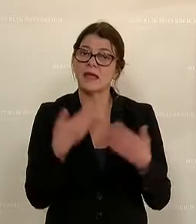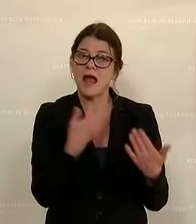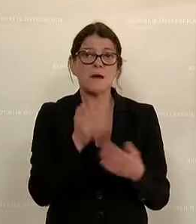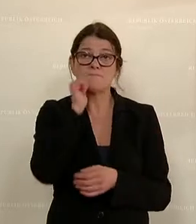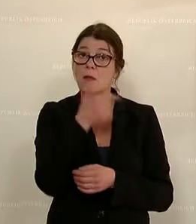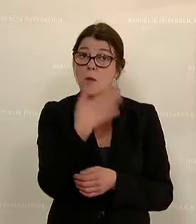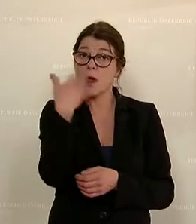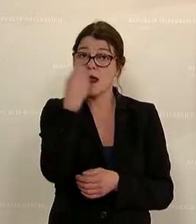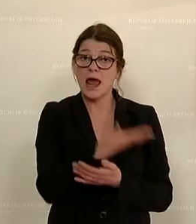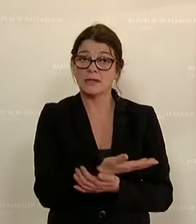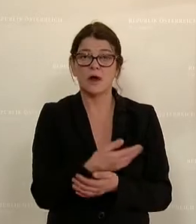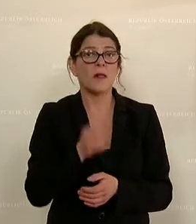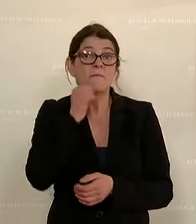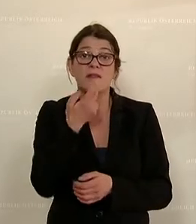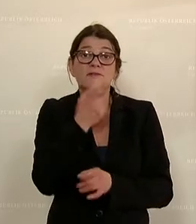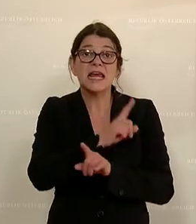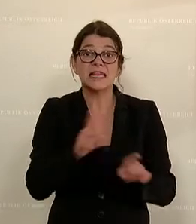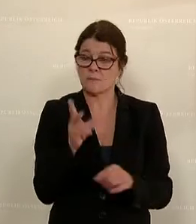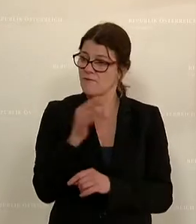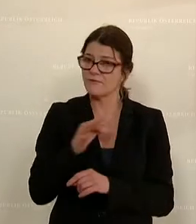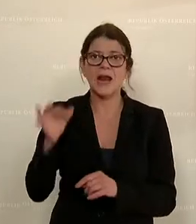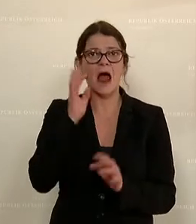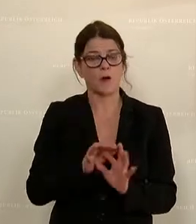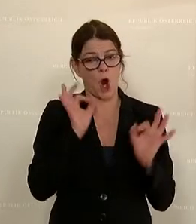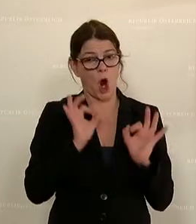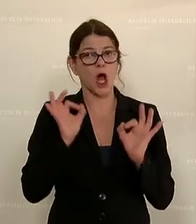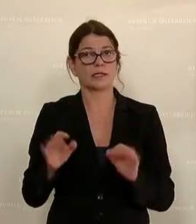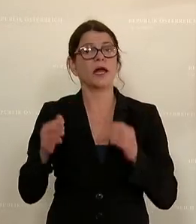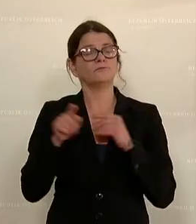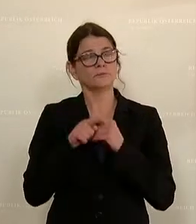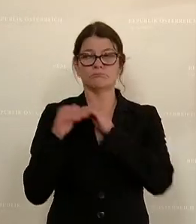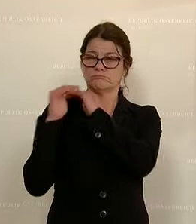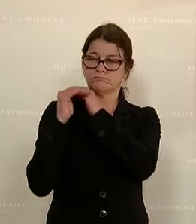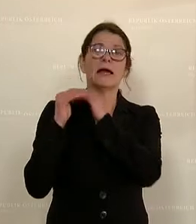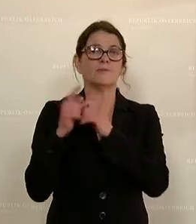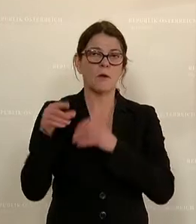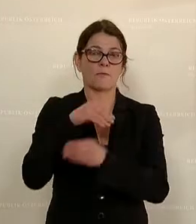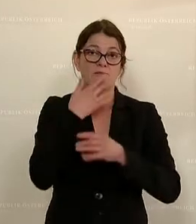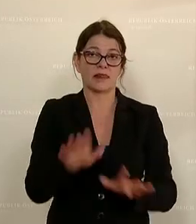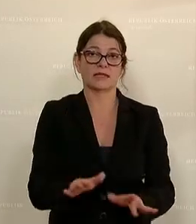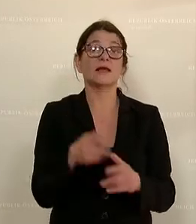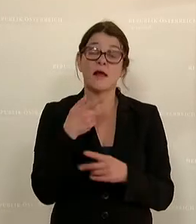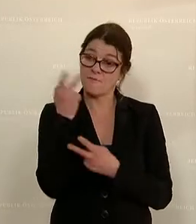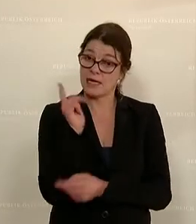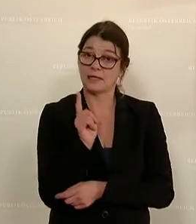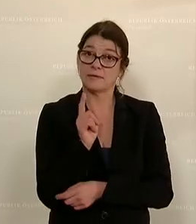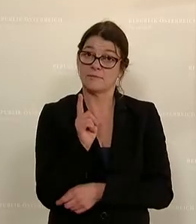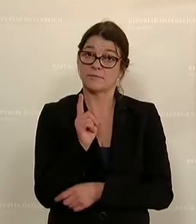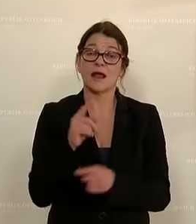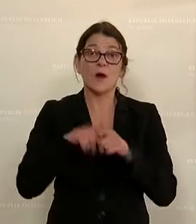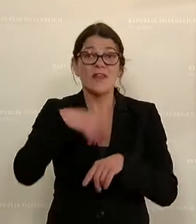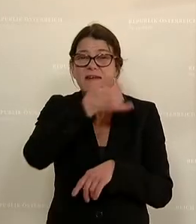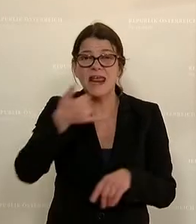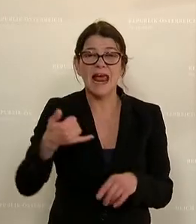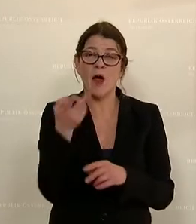nicht gelernt haben oder die es nicht wollen, mit Frauen ordentlich und auf Augenhöhe umzugehen. Ich glaube, das ist ganz, ganz wichtig. Und